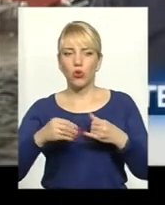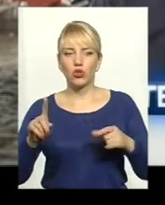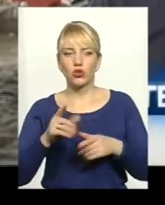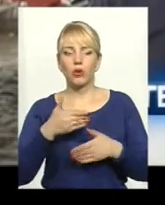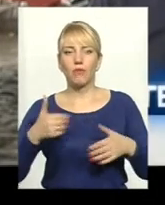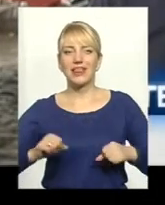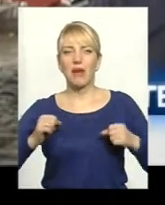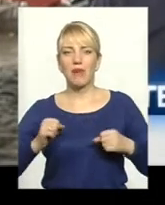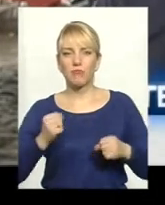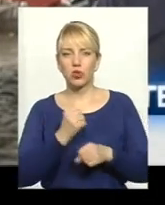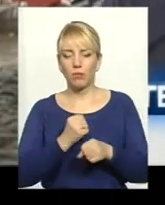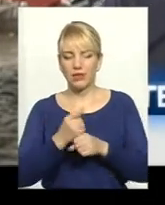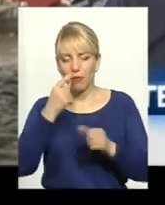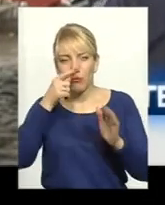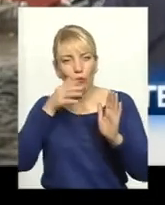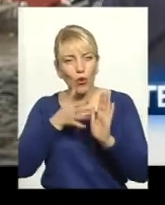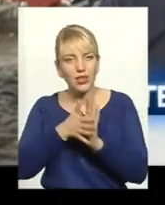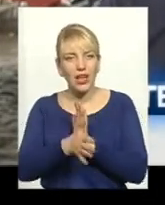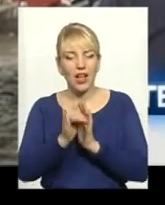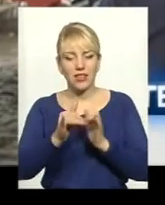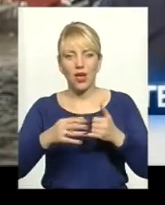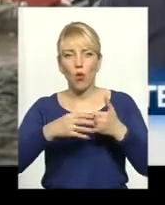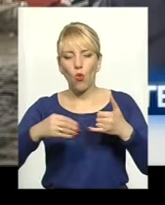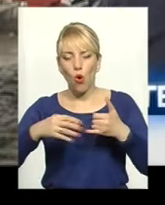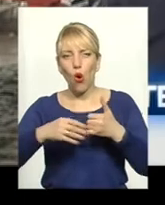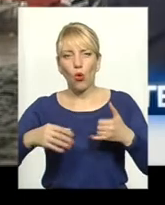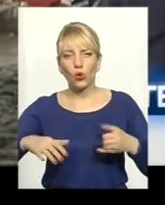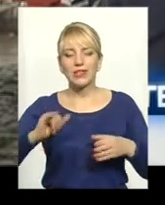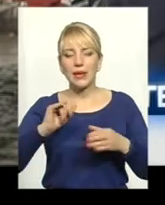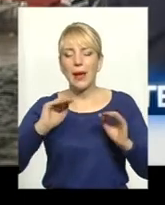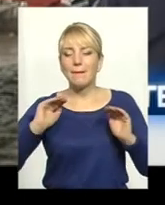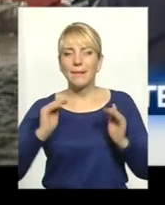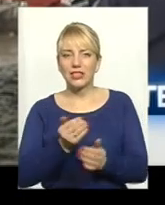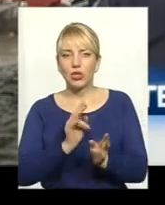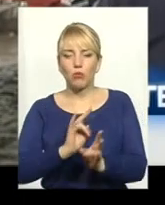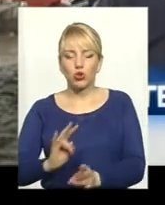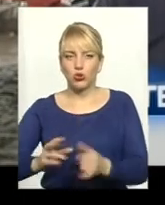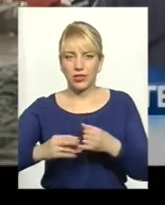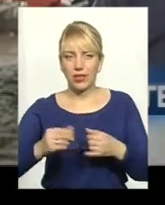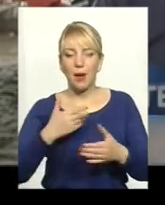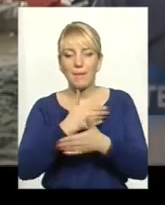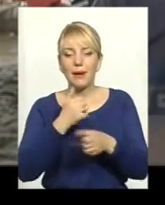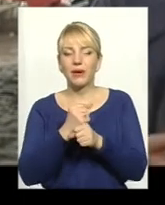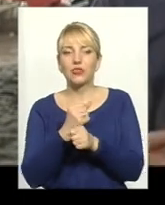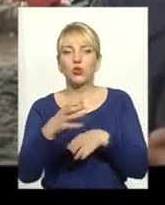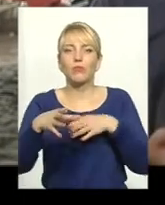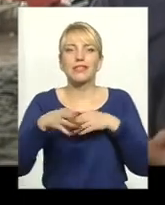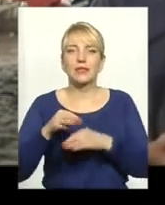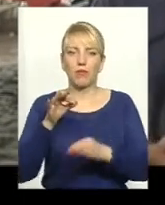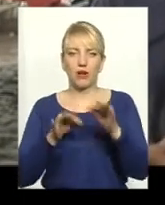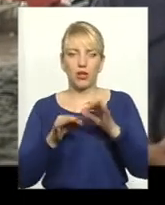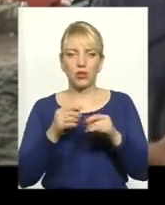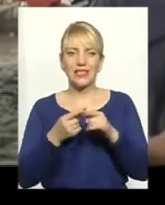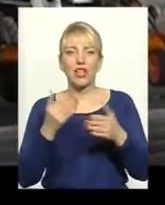робити, це проникати у ґрунт, мінімально його пошкоджуючи. Ми працюємо з природою, а не проти неї. Це нова технологія і